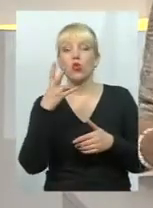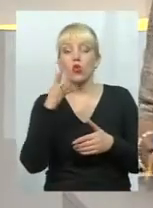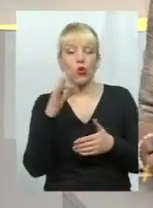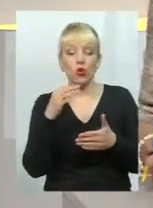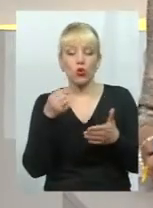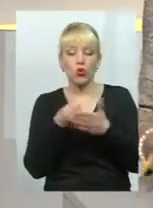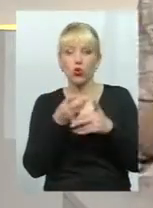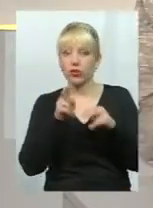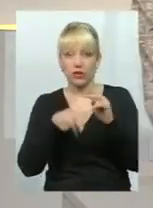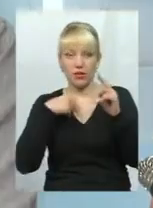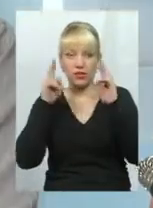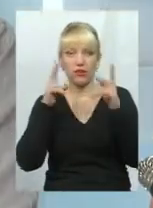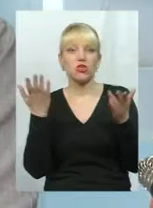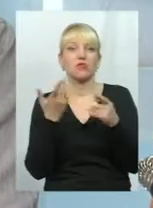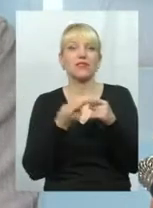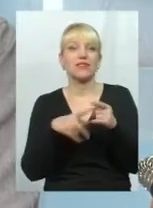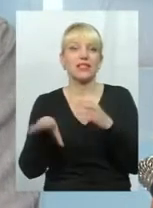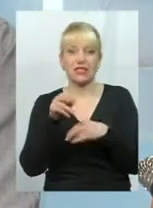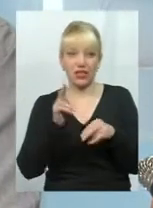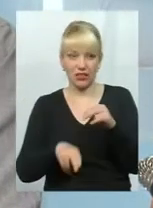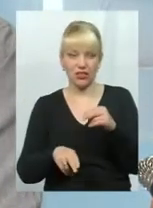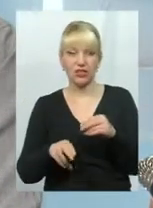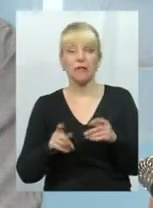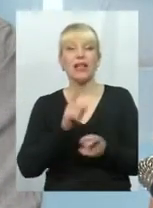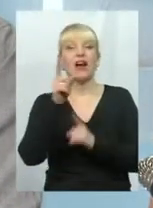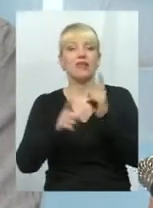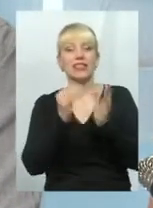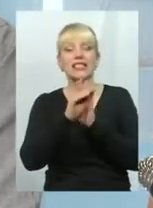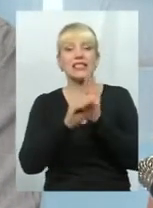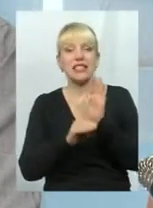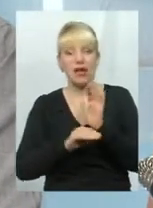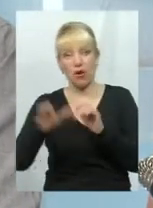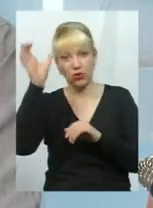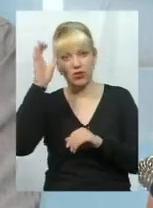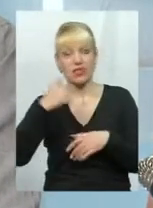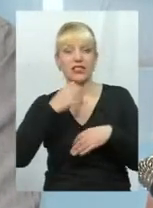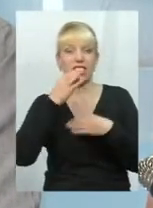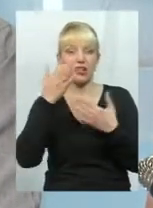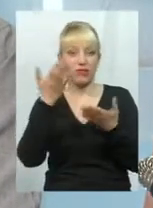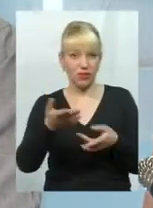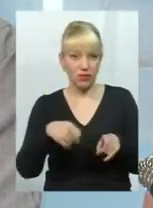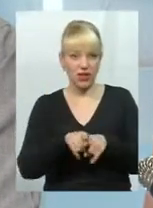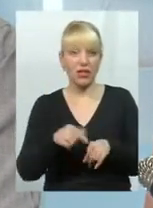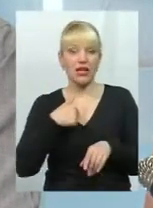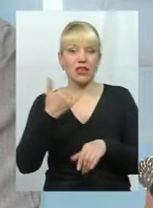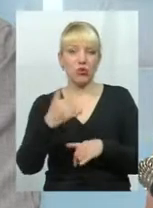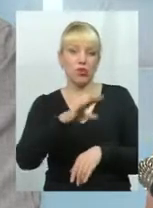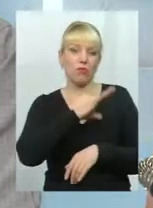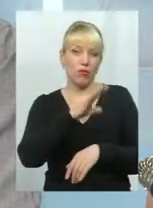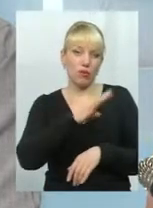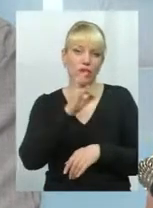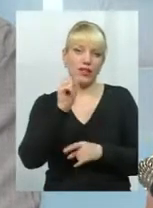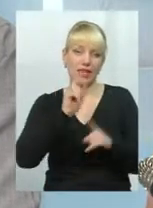чим це закінчиться. Реформування системи освіти, і скажу вам, що в цьому ключі, от я сьогодні побувала на засіданні ради